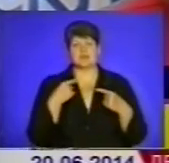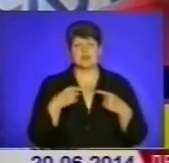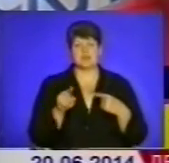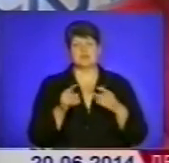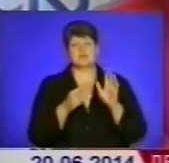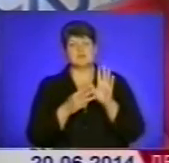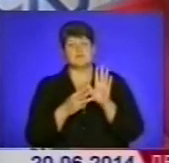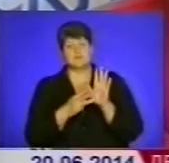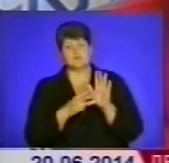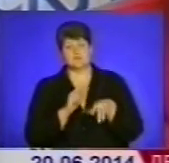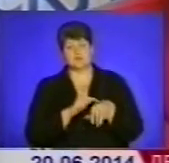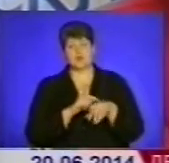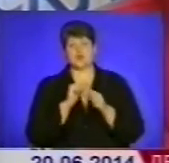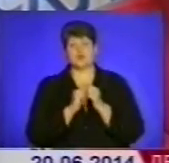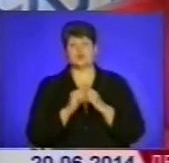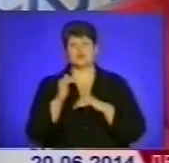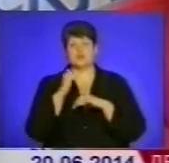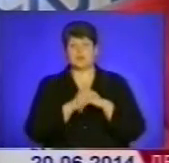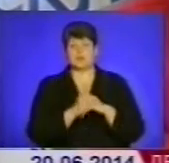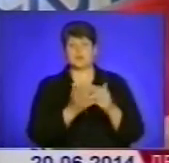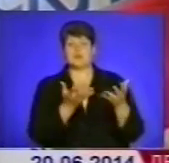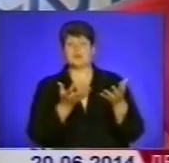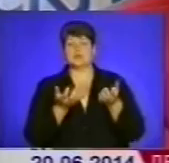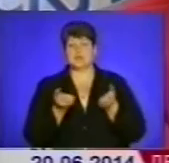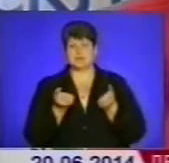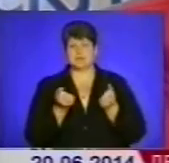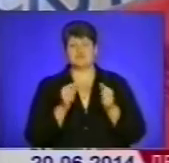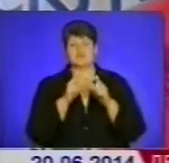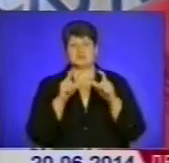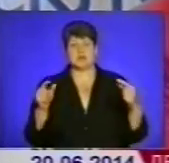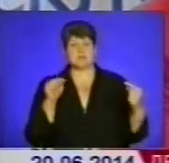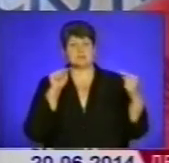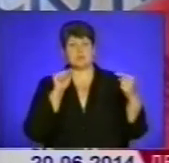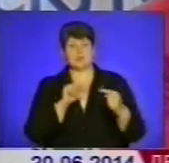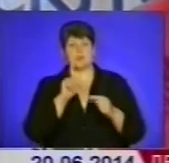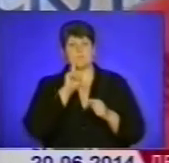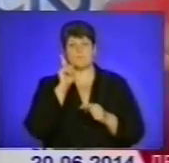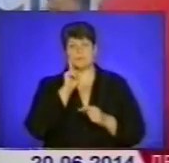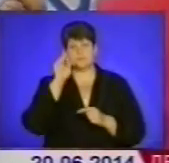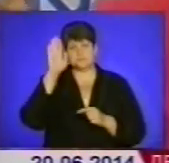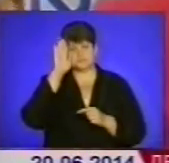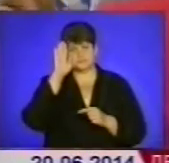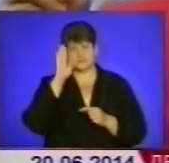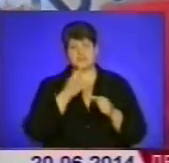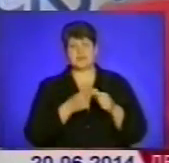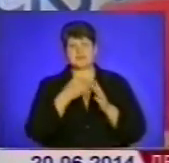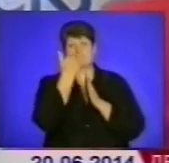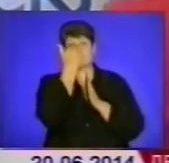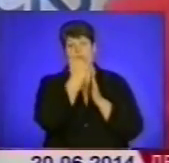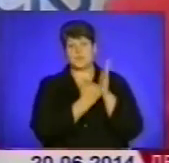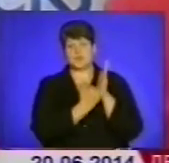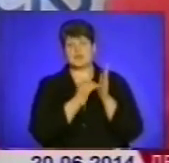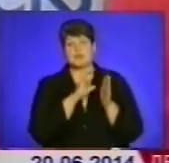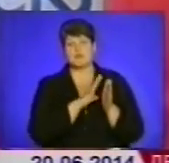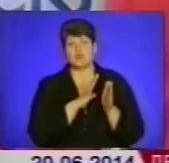виходило. І ми щовечора отримували в штабі спротиву від тих молодих людей оці протоколи, де були